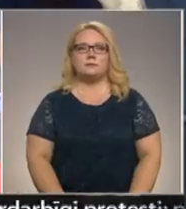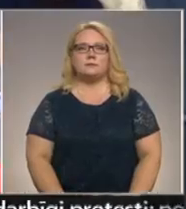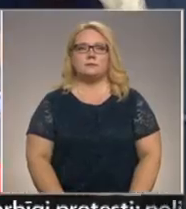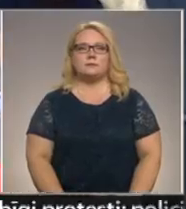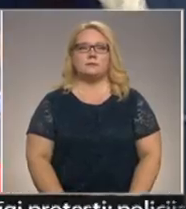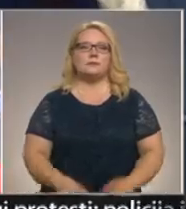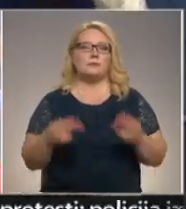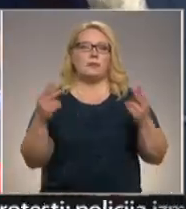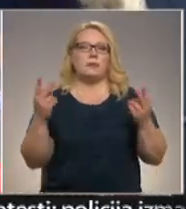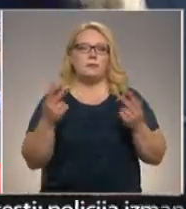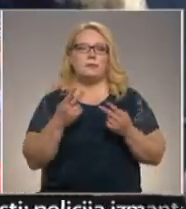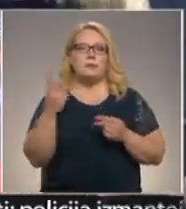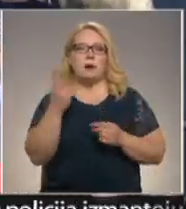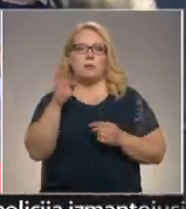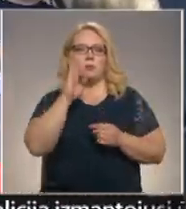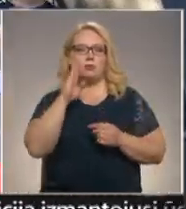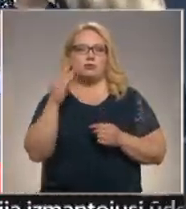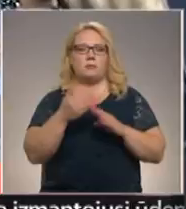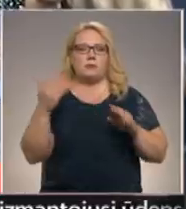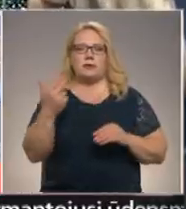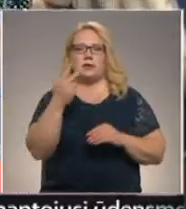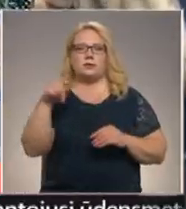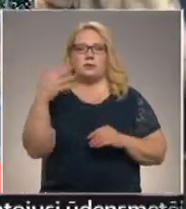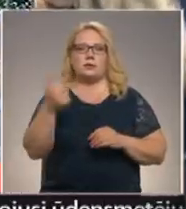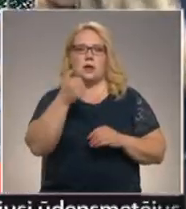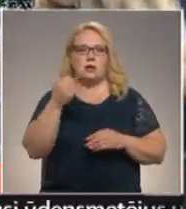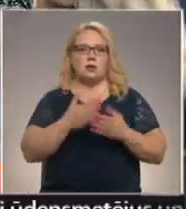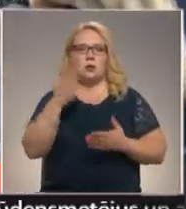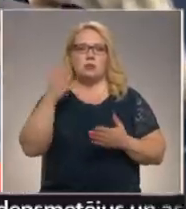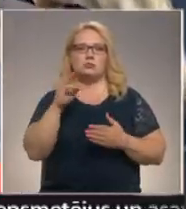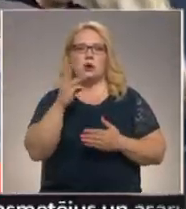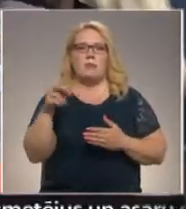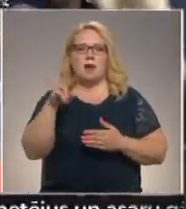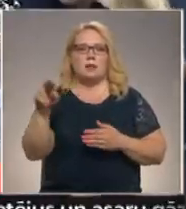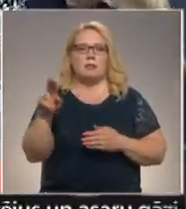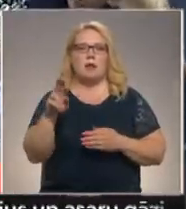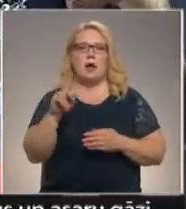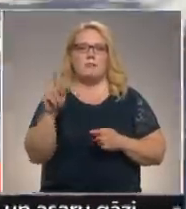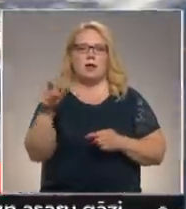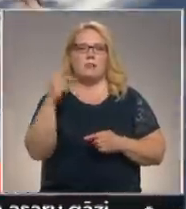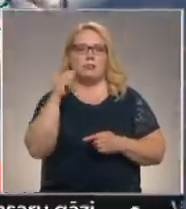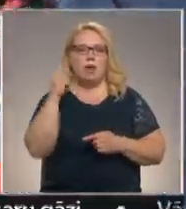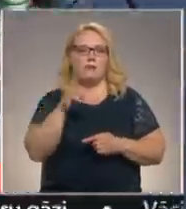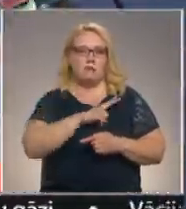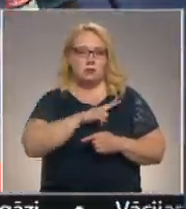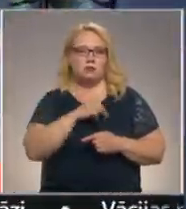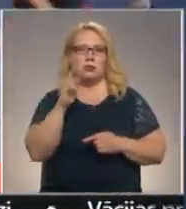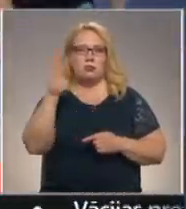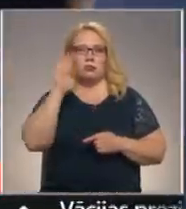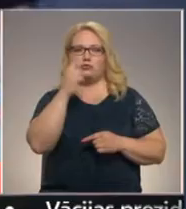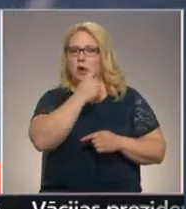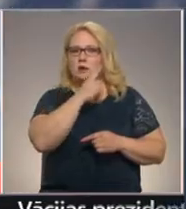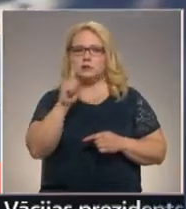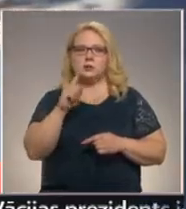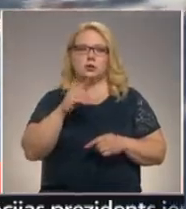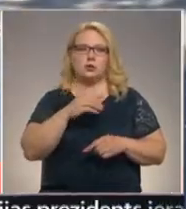Tāras un Paulau pirms trīsarpus gadiem Kievā notikušajā maidanā zaudējuši savus tēvus. Puiš acīs jaušamas